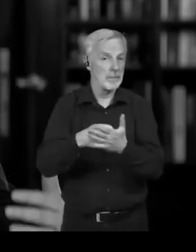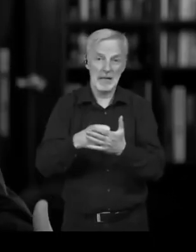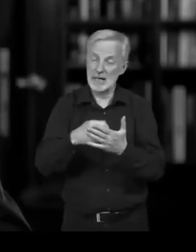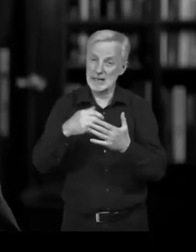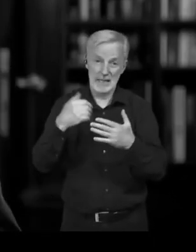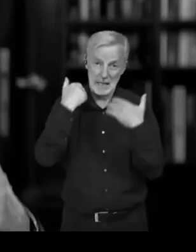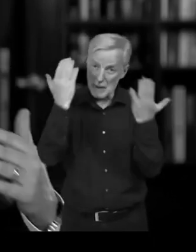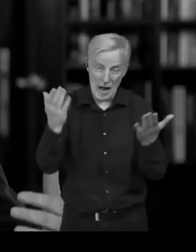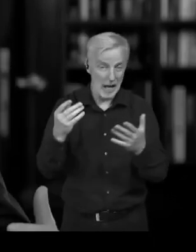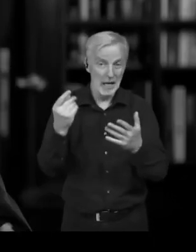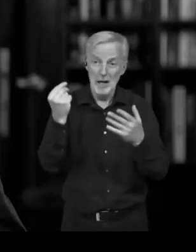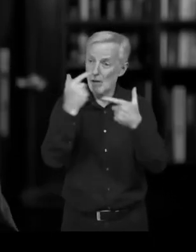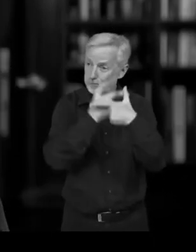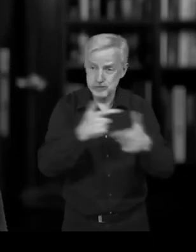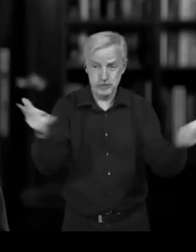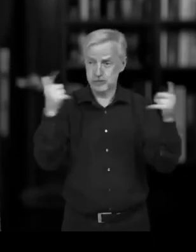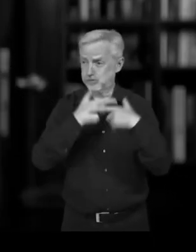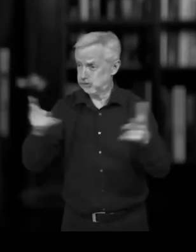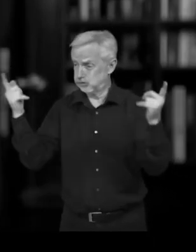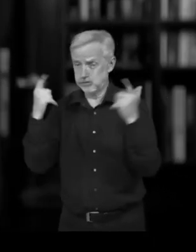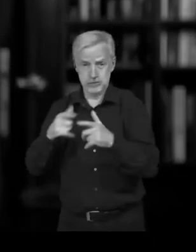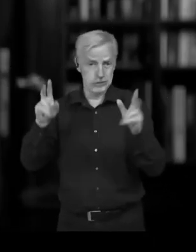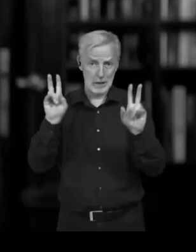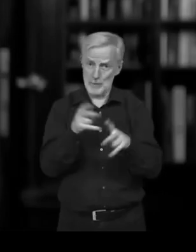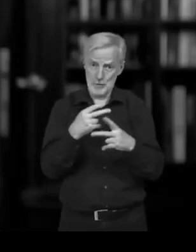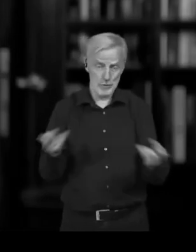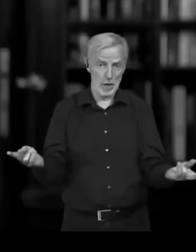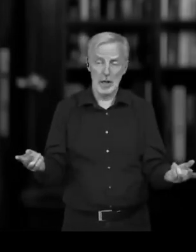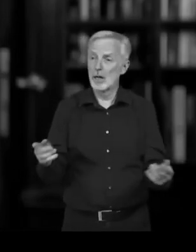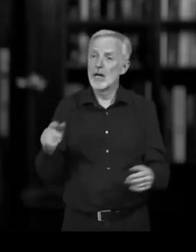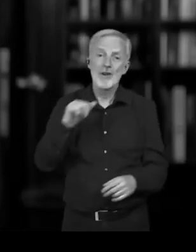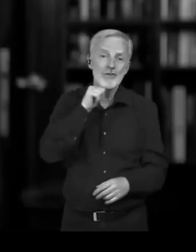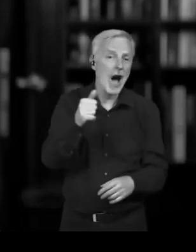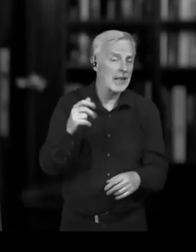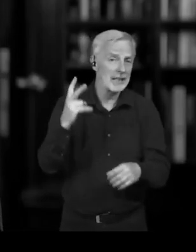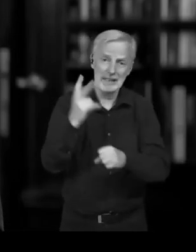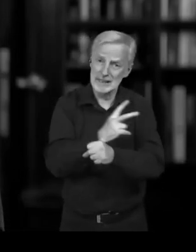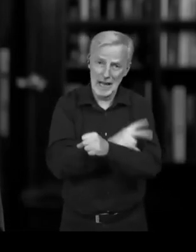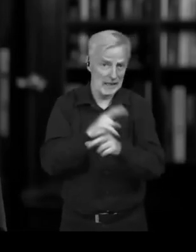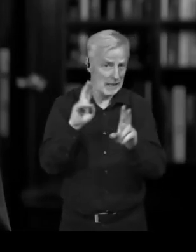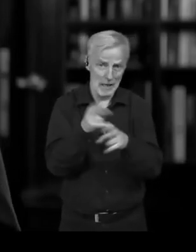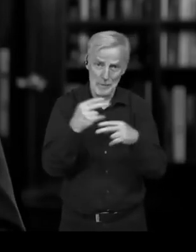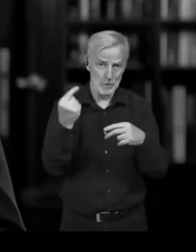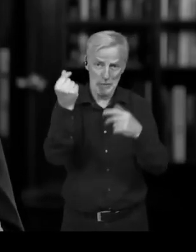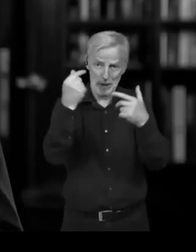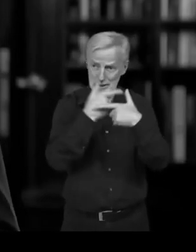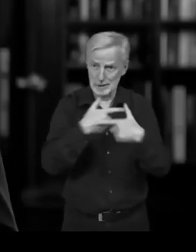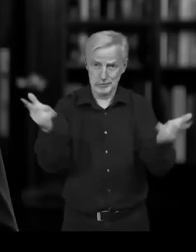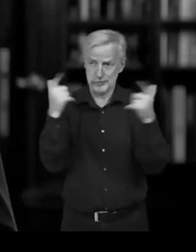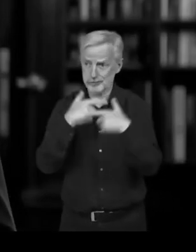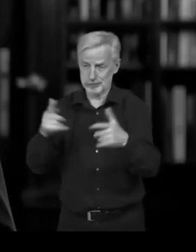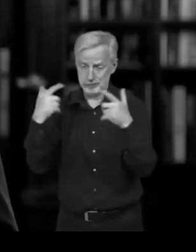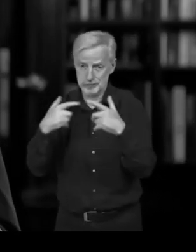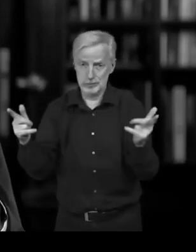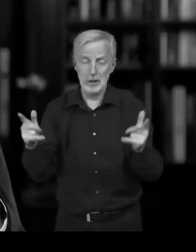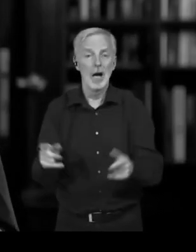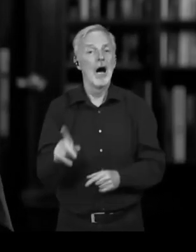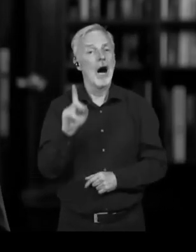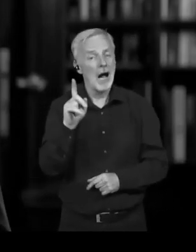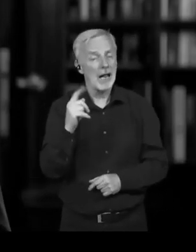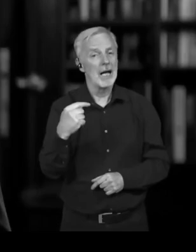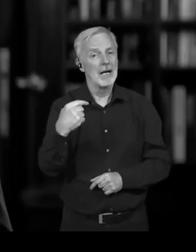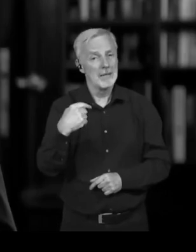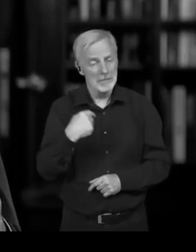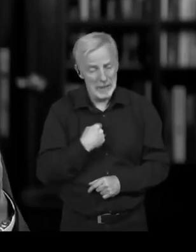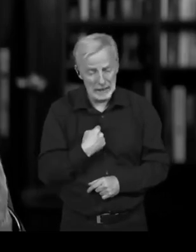je. Takže jestli si někdo z vás myslí, že to, co teďka zažíváte je nějaký průser, tak si počkejte na podzim a možná jaro příštího